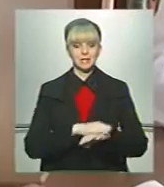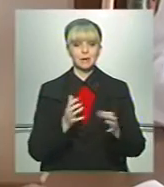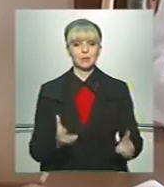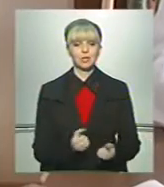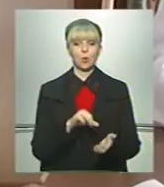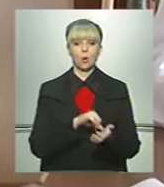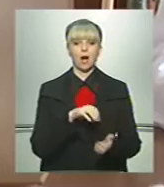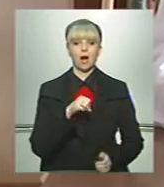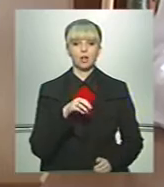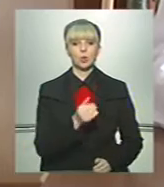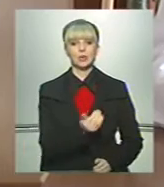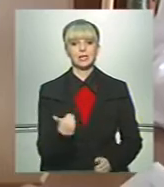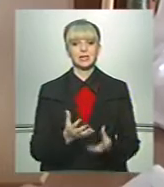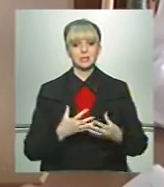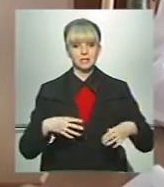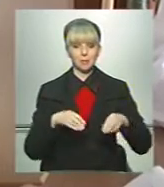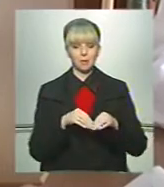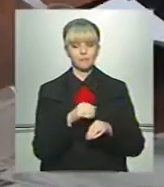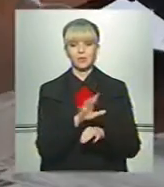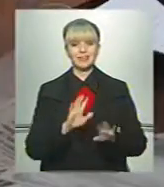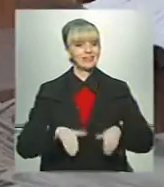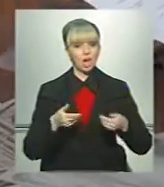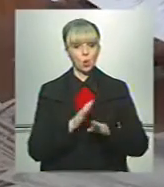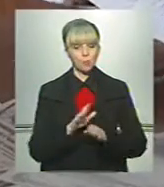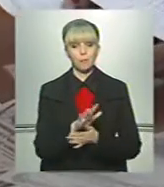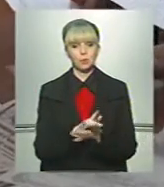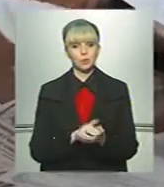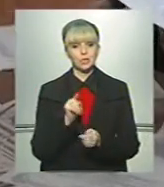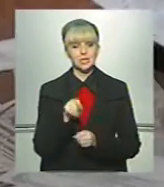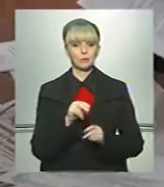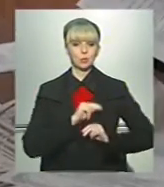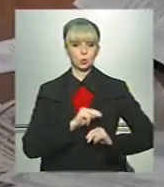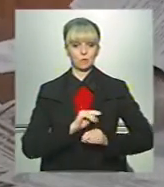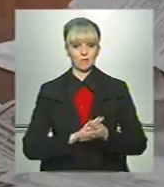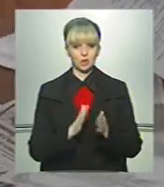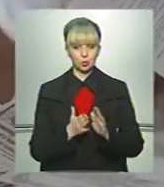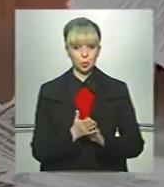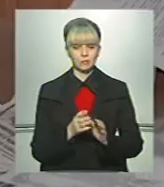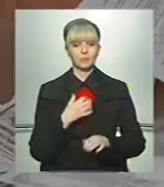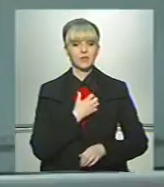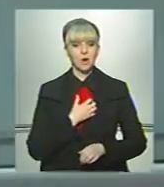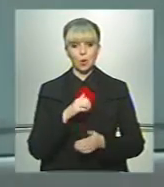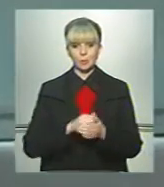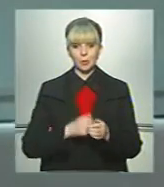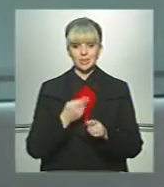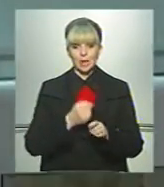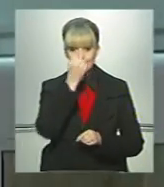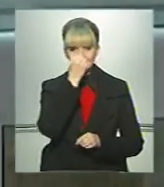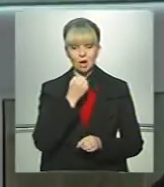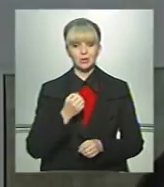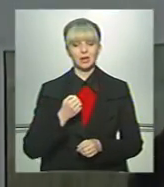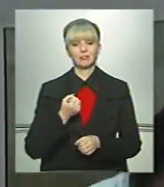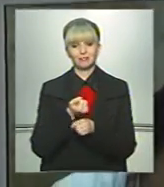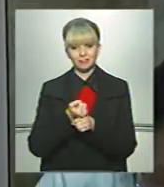учасників АТО і членів їхніх сімей. Вони не рекомендували продовжувати з ним трудові відносини. Найвагоміша причина – це благодійно